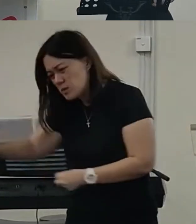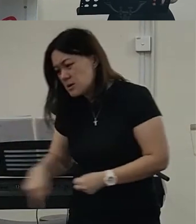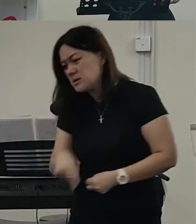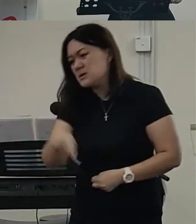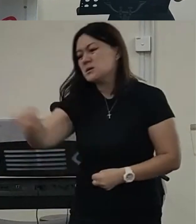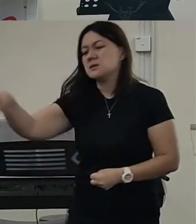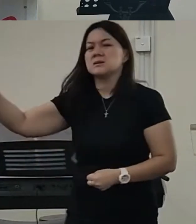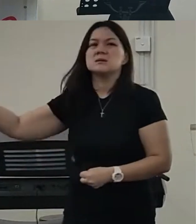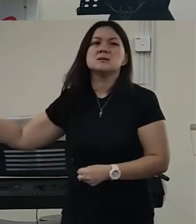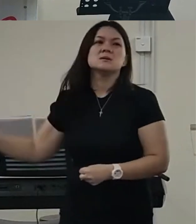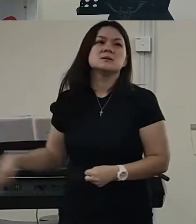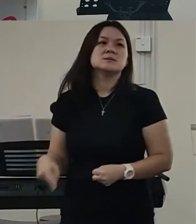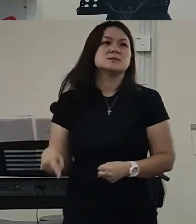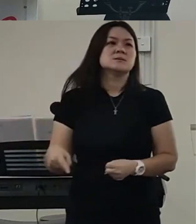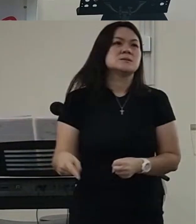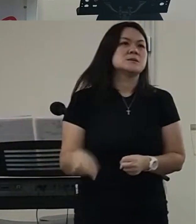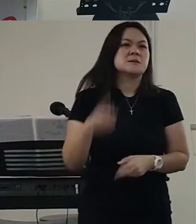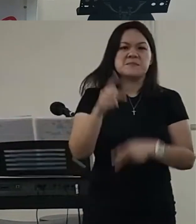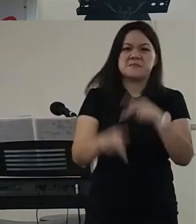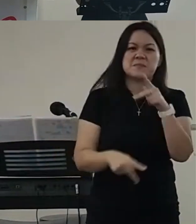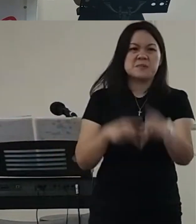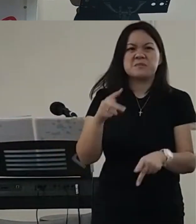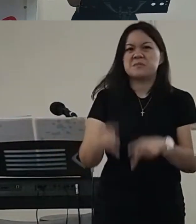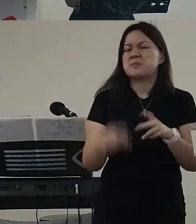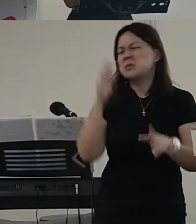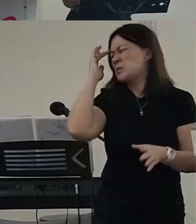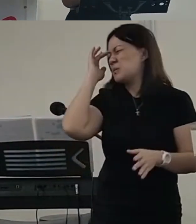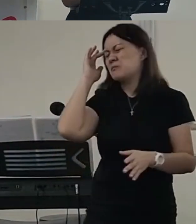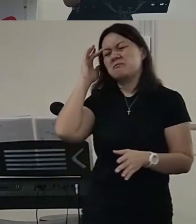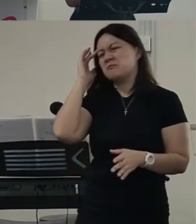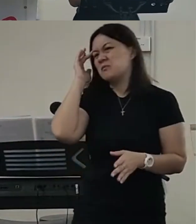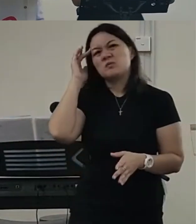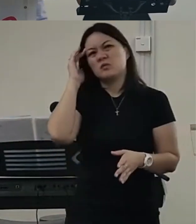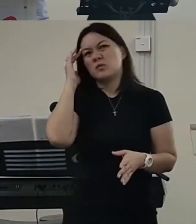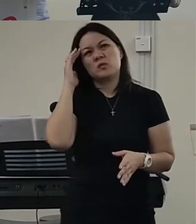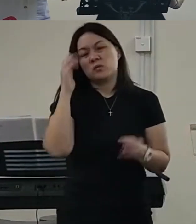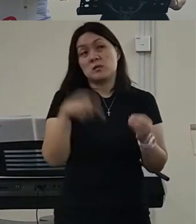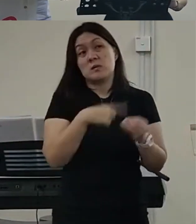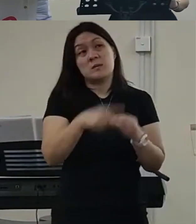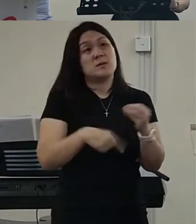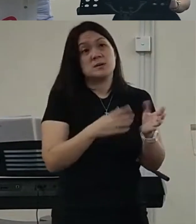所以我告诉你说神呢是非常渴望的我们能够触摸这一些人的